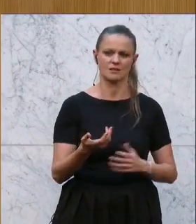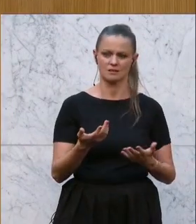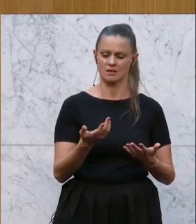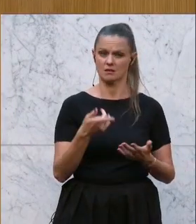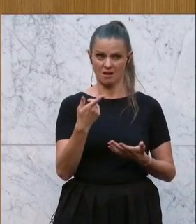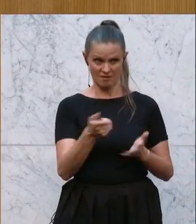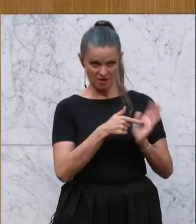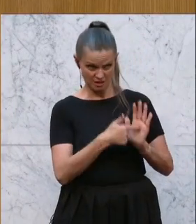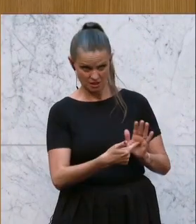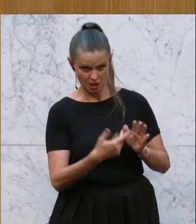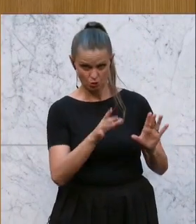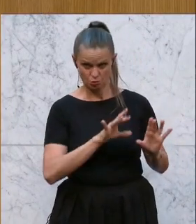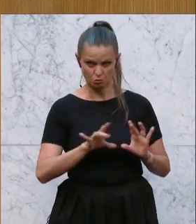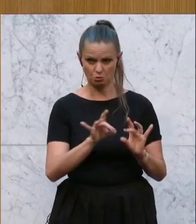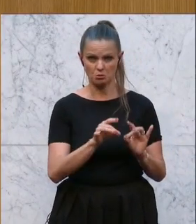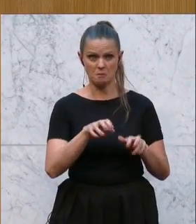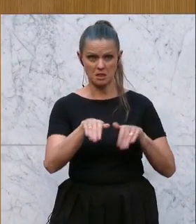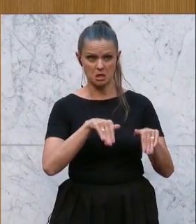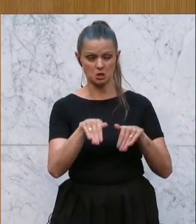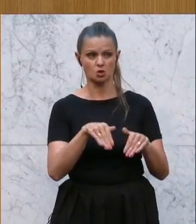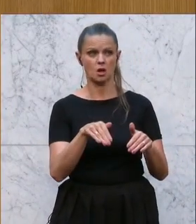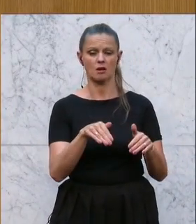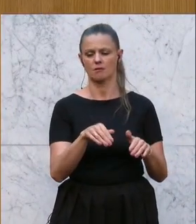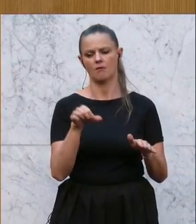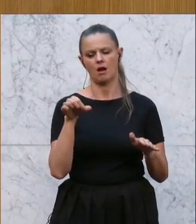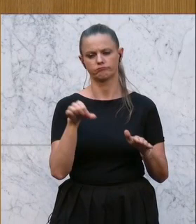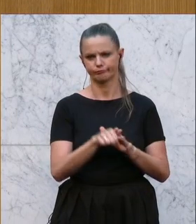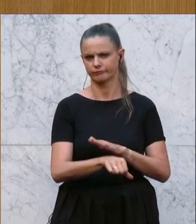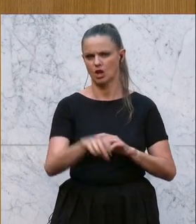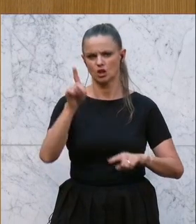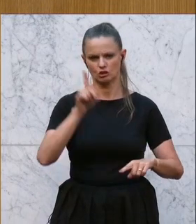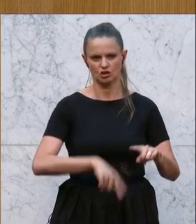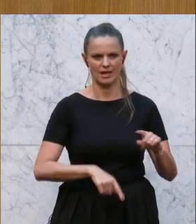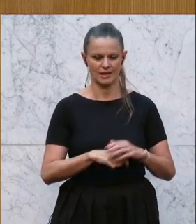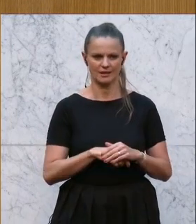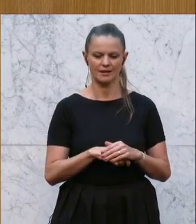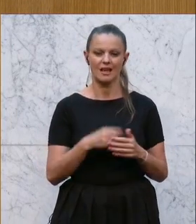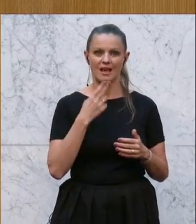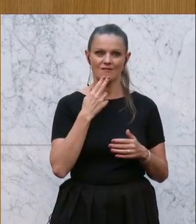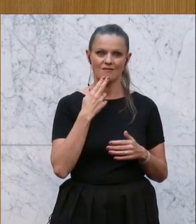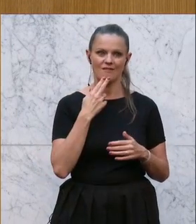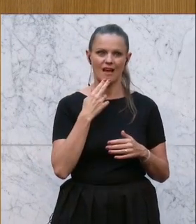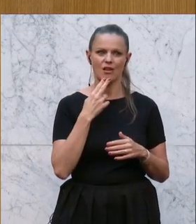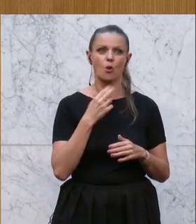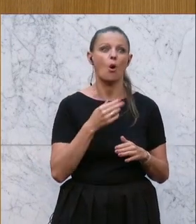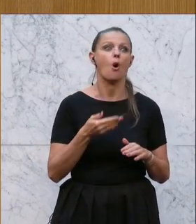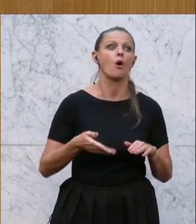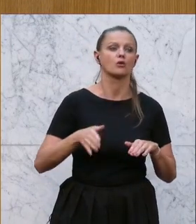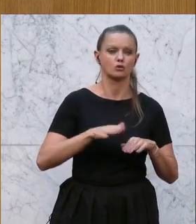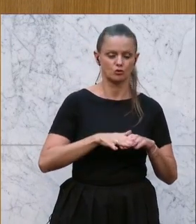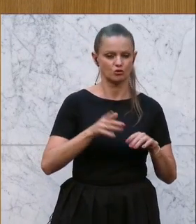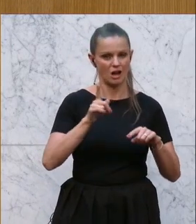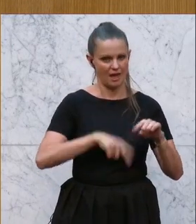als Minister ist eine denkbar schlechte. Sie wird nur noch übertroffen von der Performance dieser Bundesregierung. Herr Bundesminister,